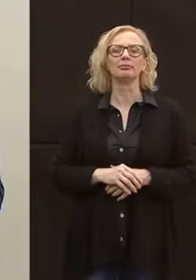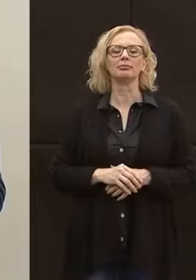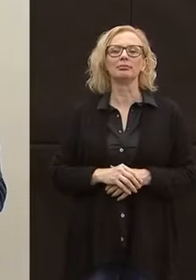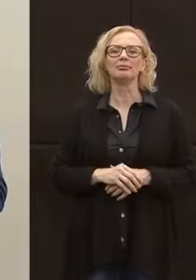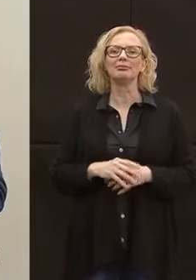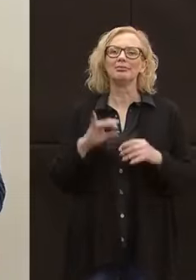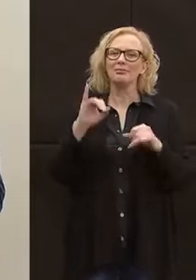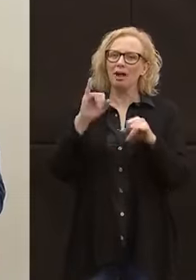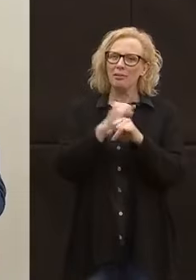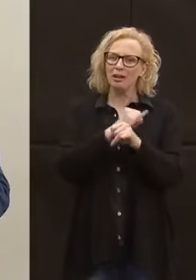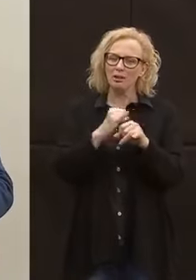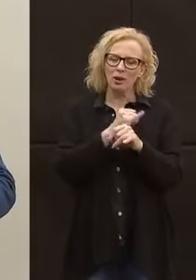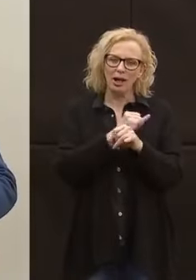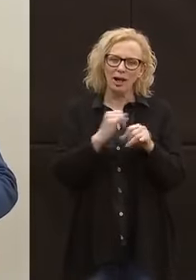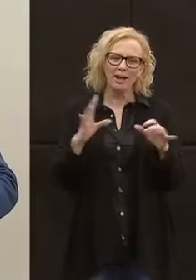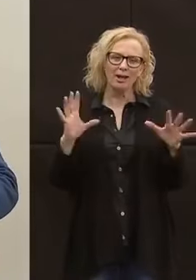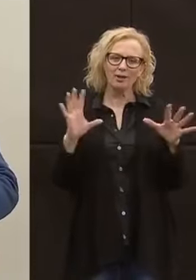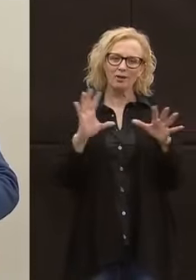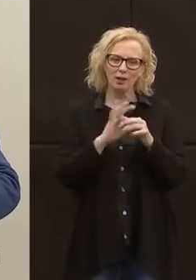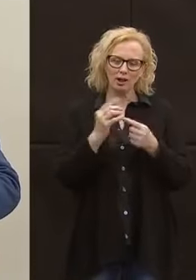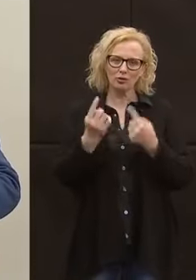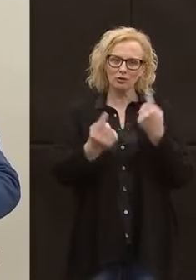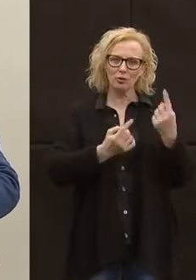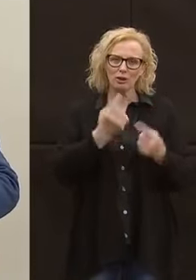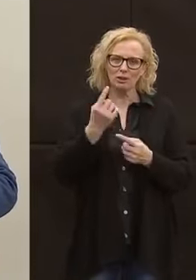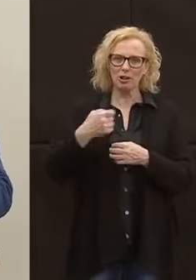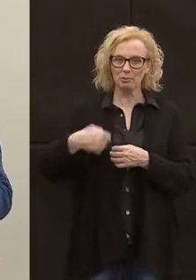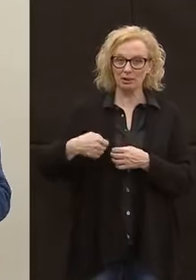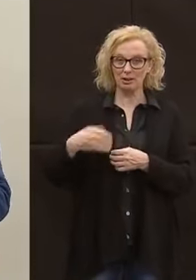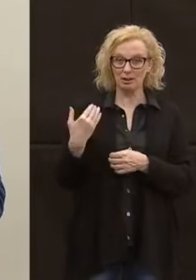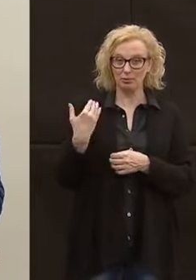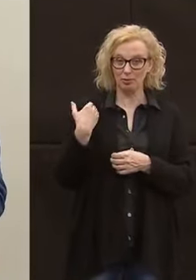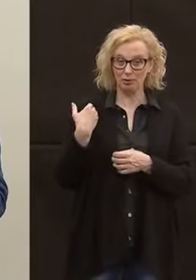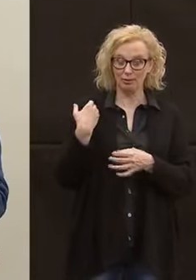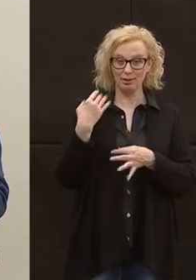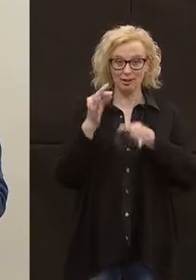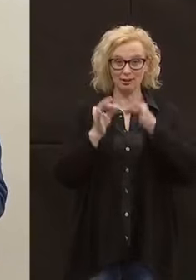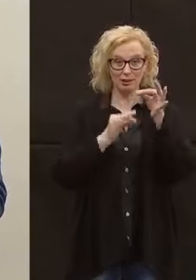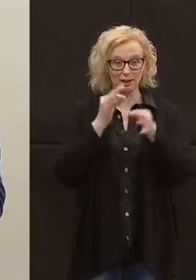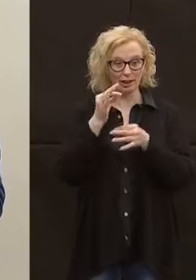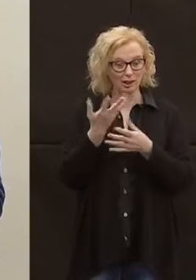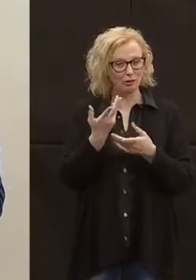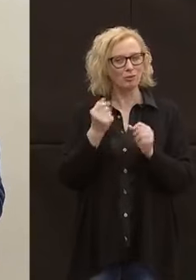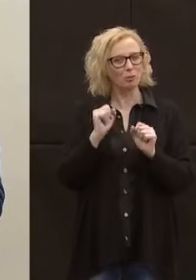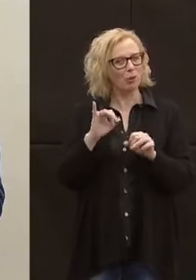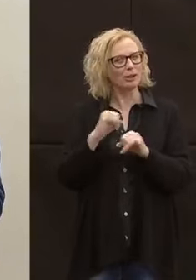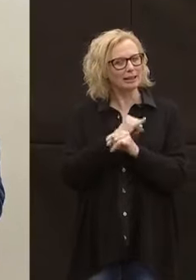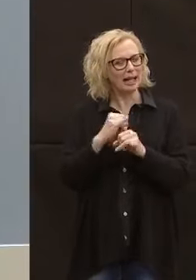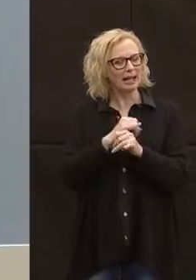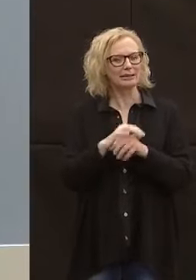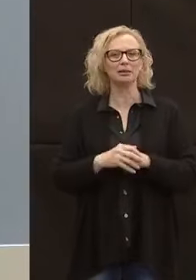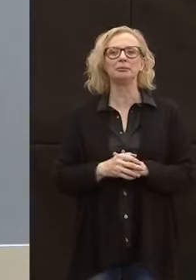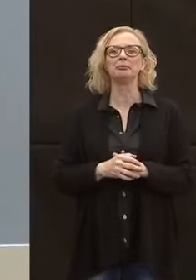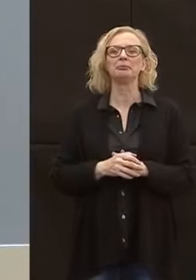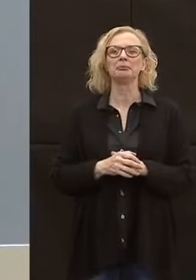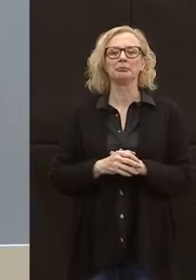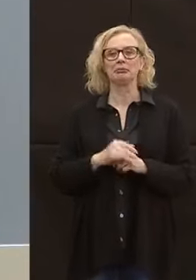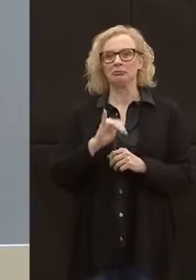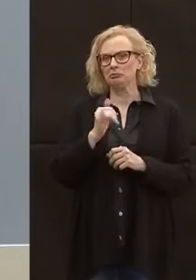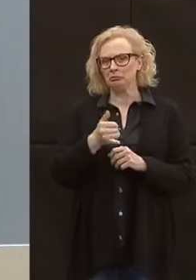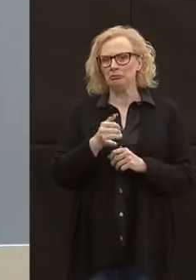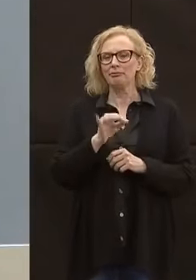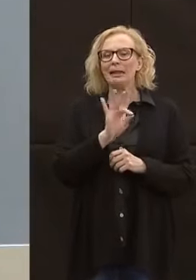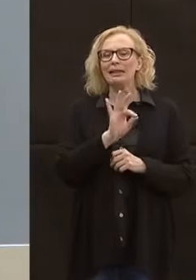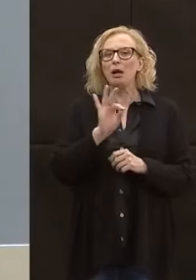Più dettagli allora sulla situazione di cui il Presidente Fugati ha dato un quadro macro. Sì, per quanto riguarda i